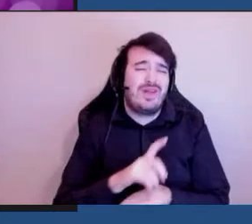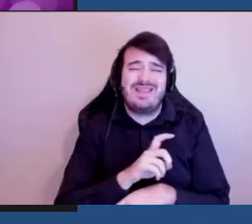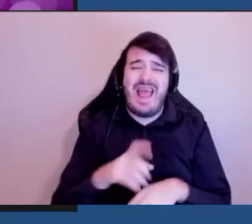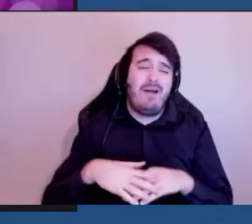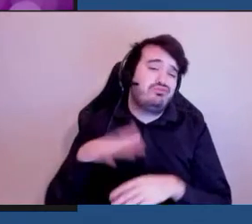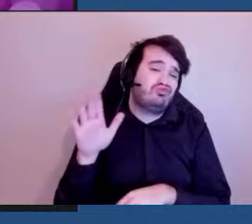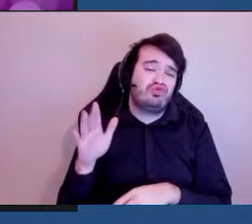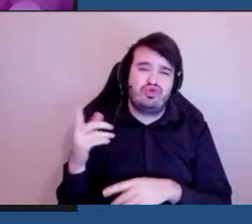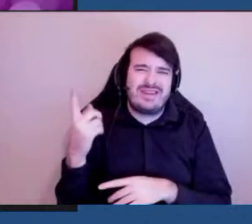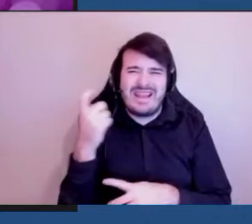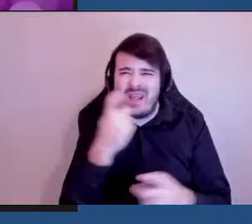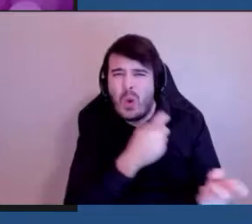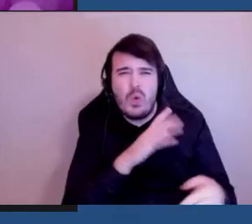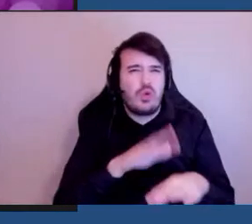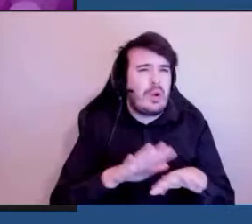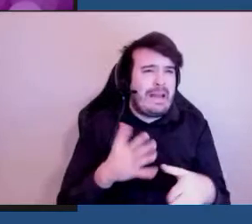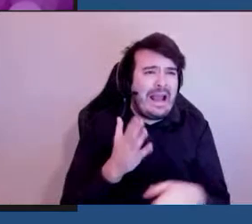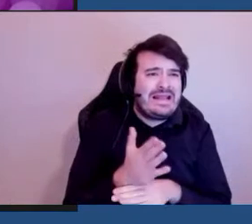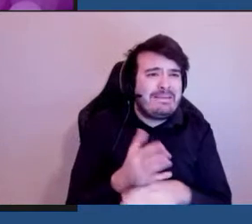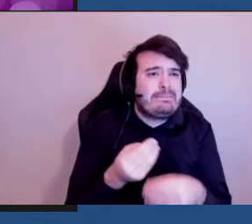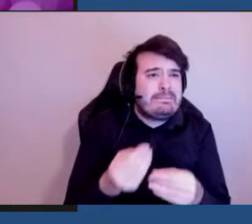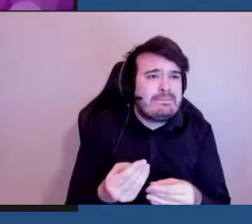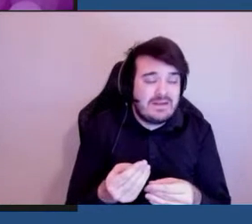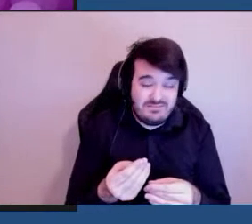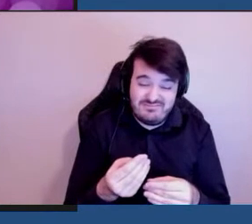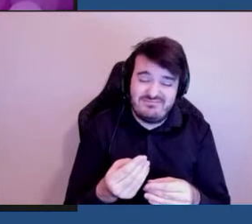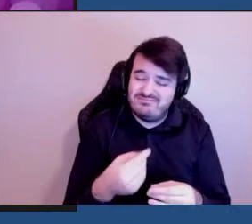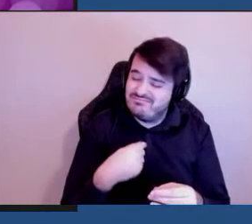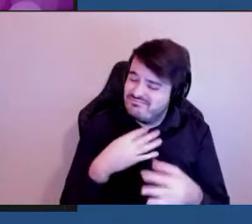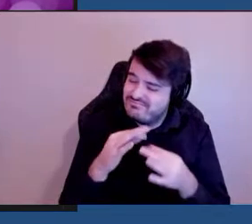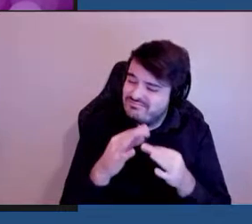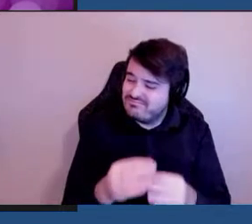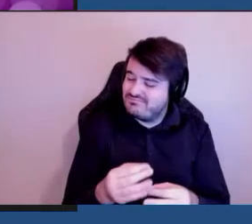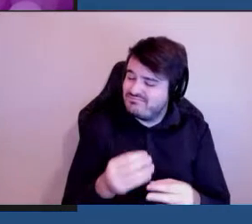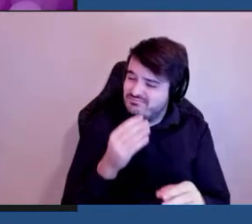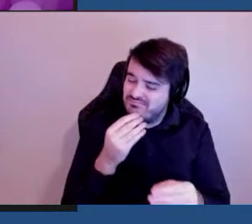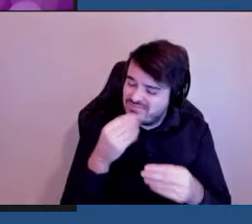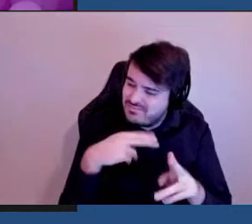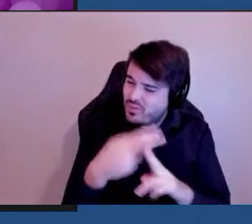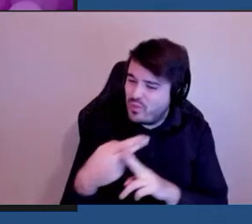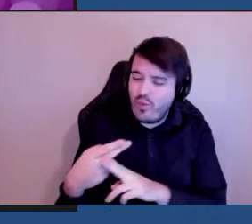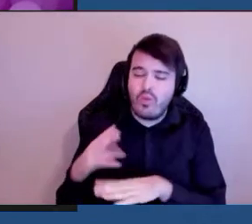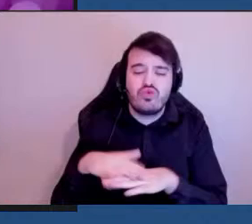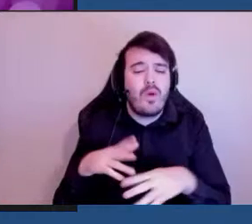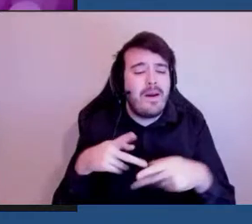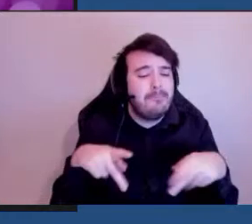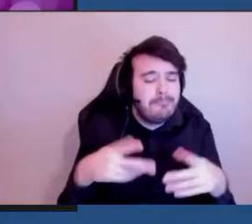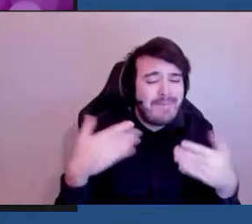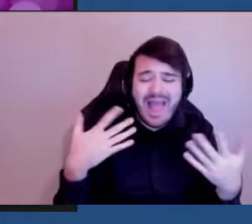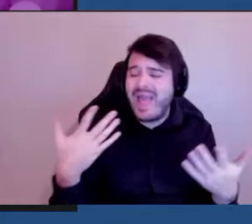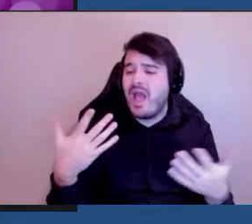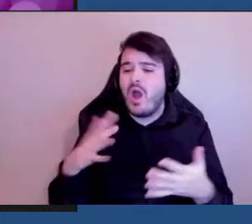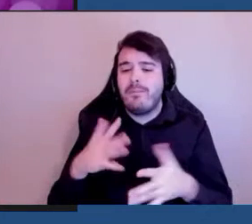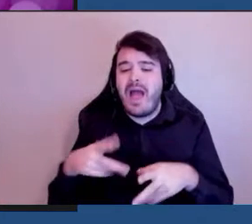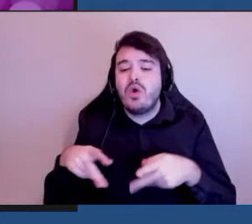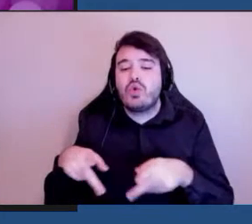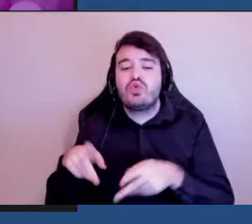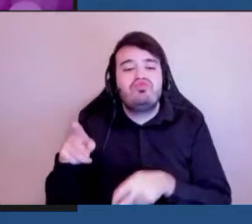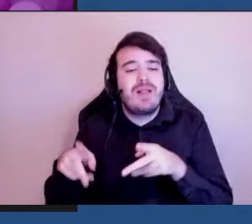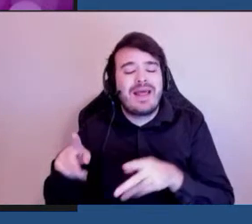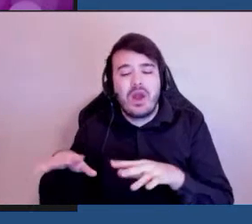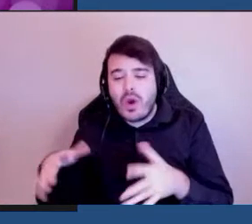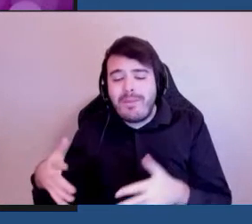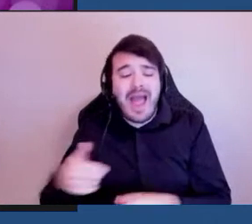'accessibilité, dont l'accessibilité au parc, la conception des rues publiques, le